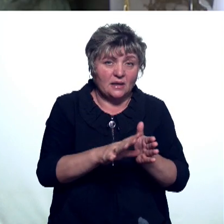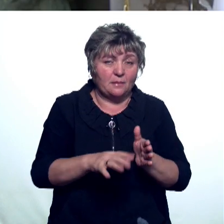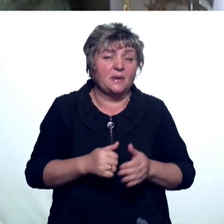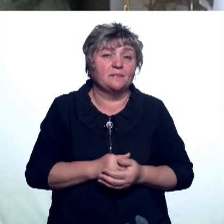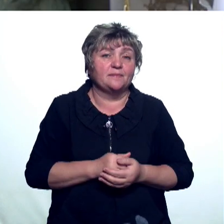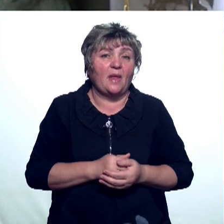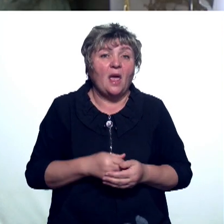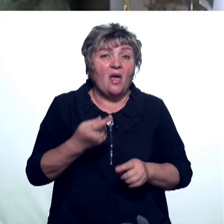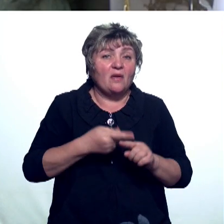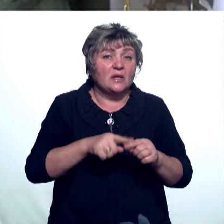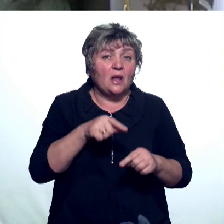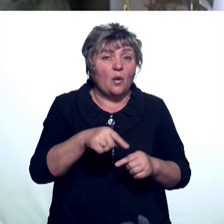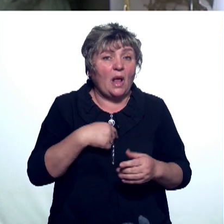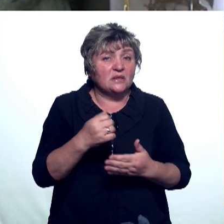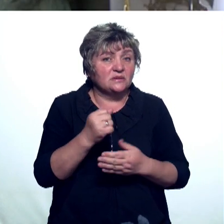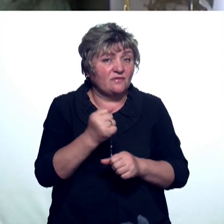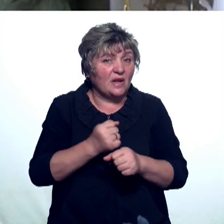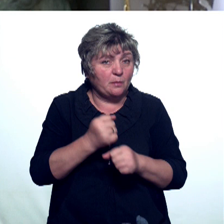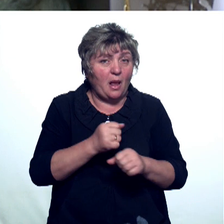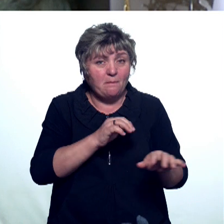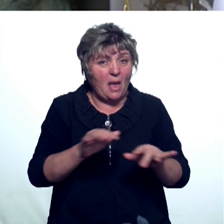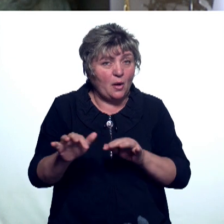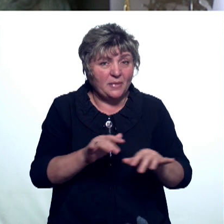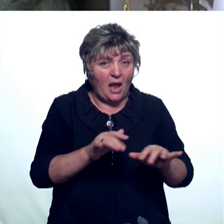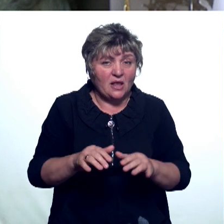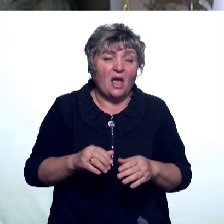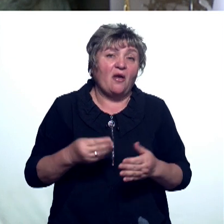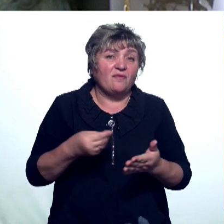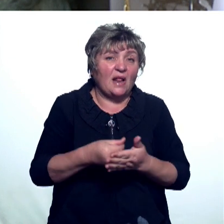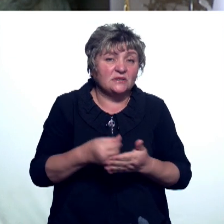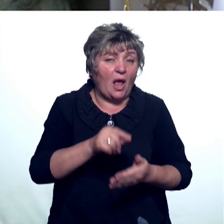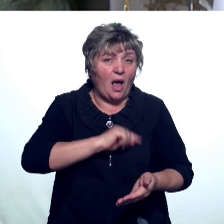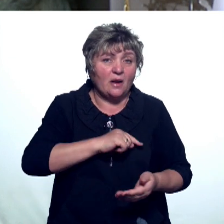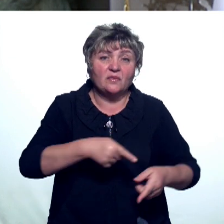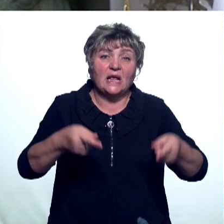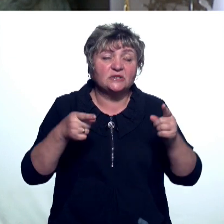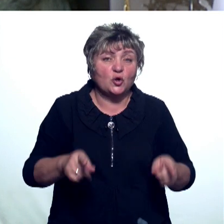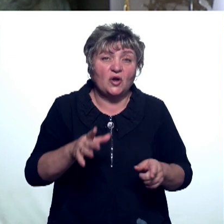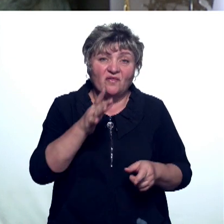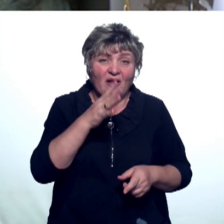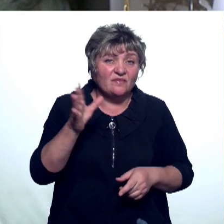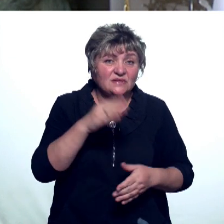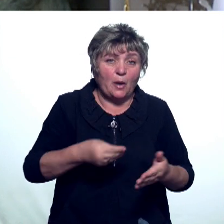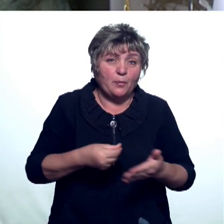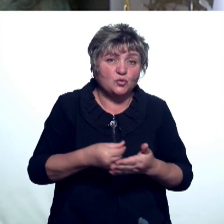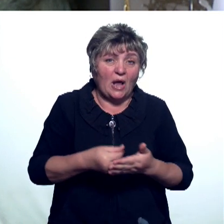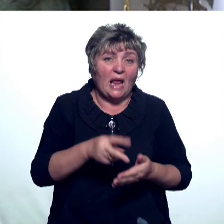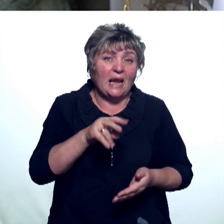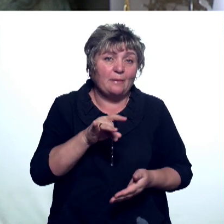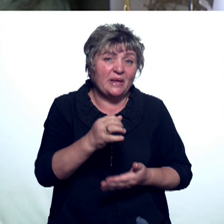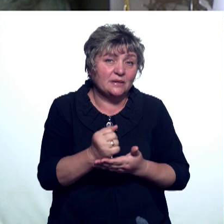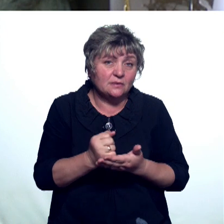связи нами выработан определенный ряд мероприятий финансового характера. В настоящее время все бюджетные лимиты